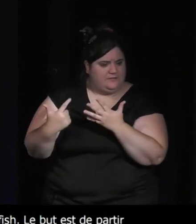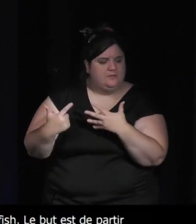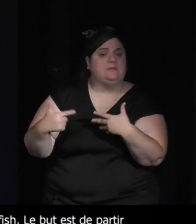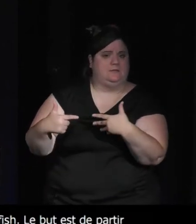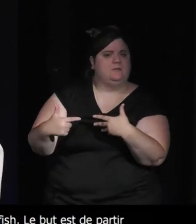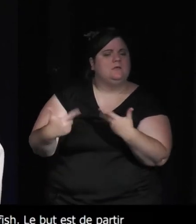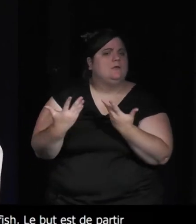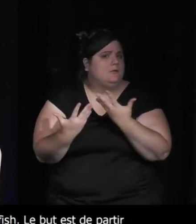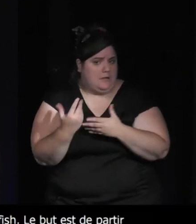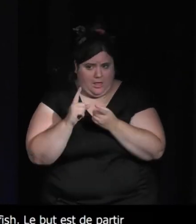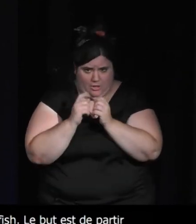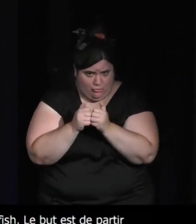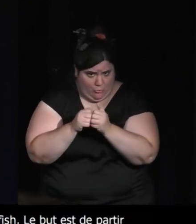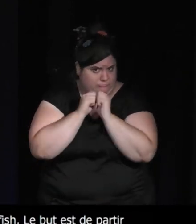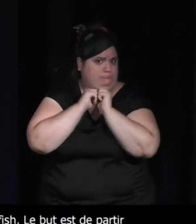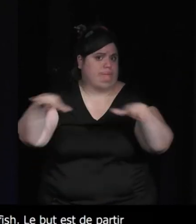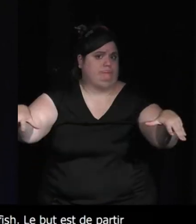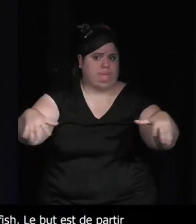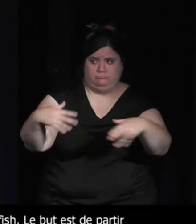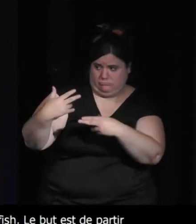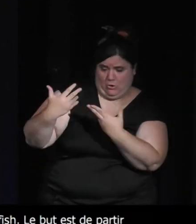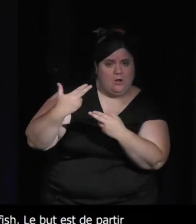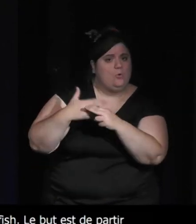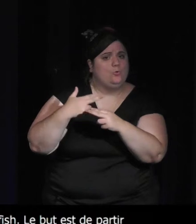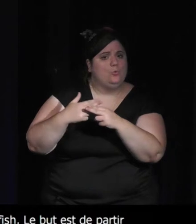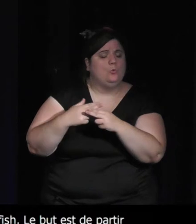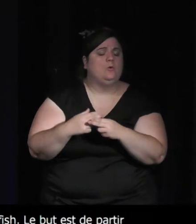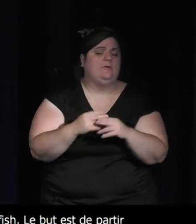parler moi je m'en rappelle encore on avait vu des images assez tôt et puis c'était